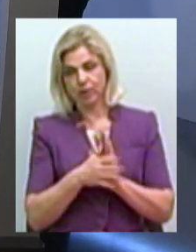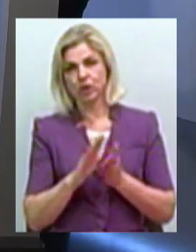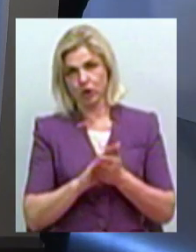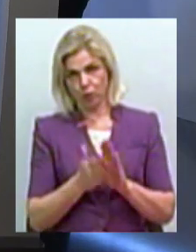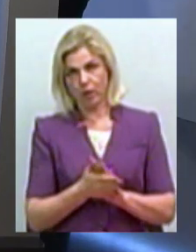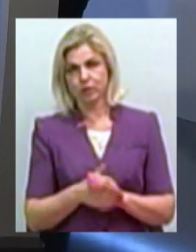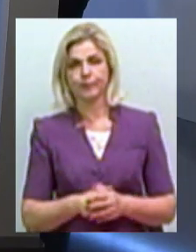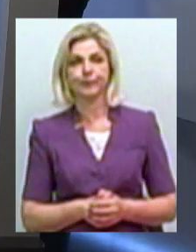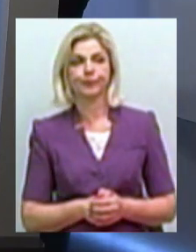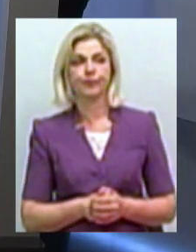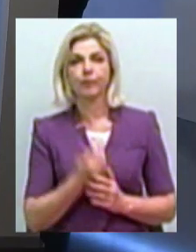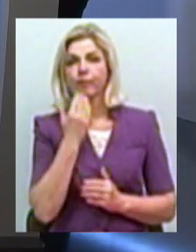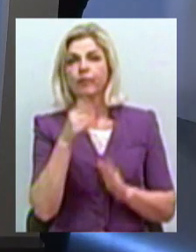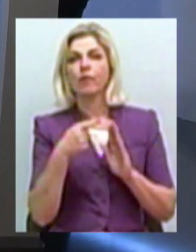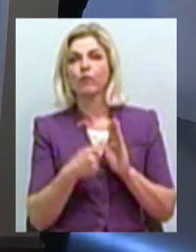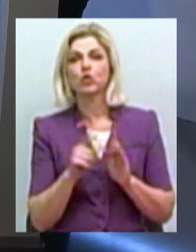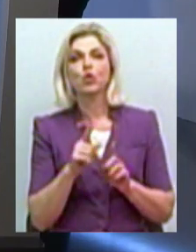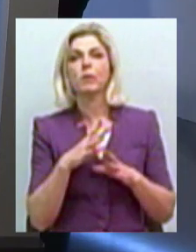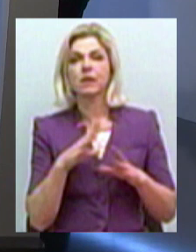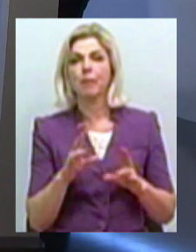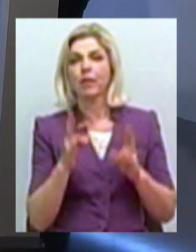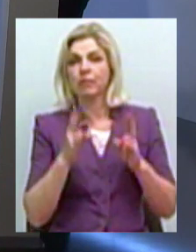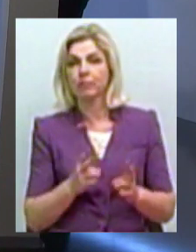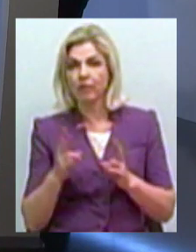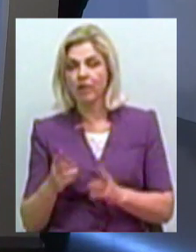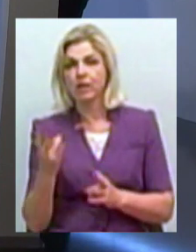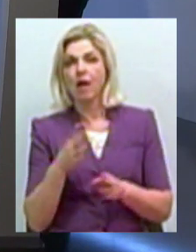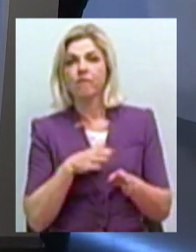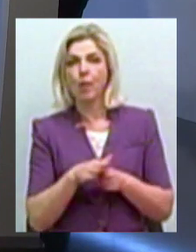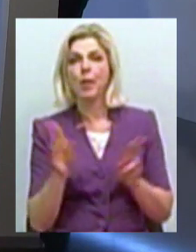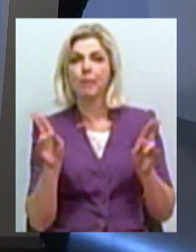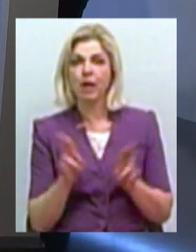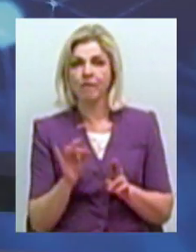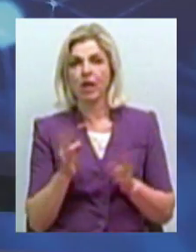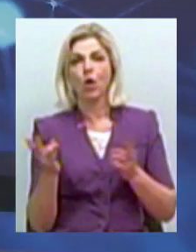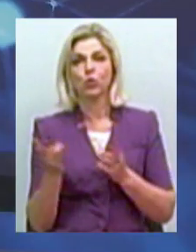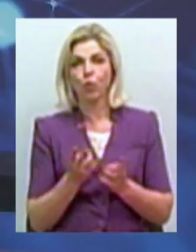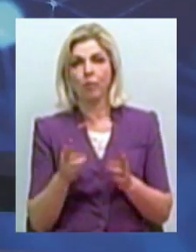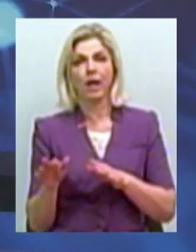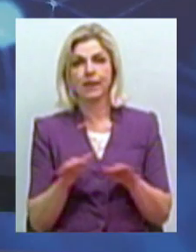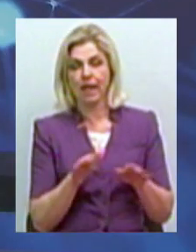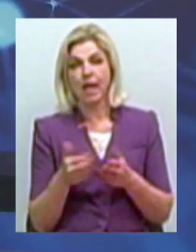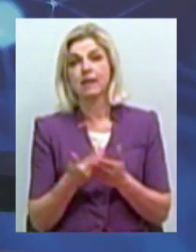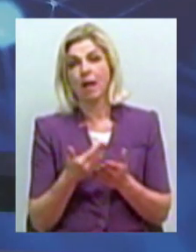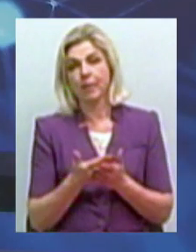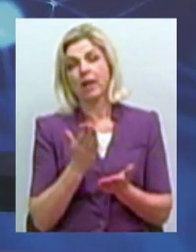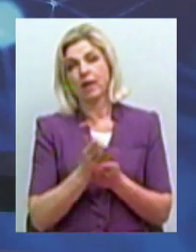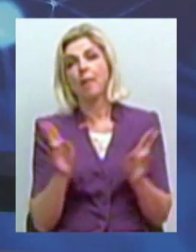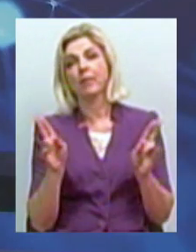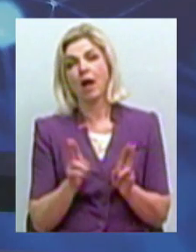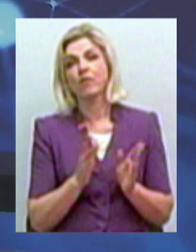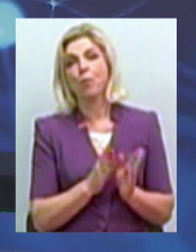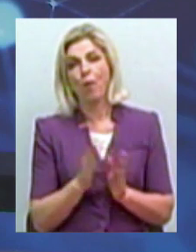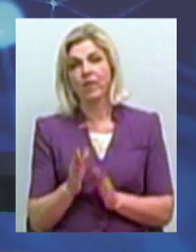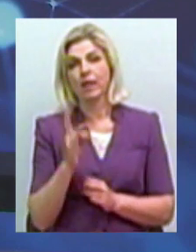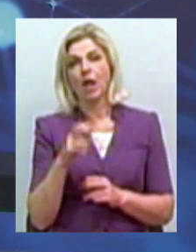Щоб уникнути нещасних випадків, потрібно дотримуватись правил і необхідних дій. Наприклад, є правила поведінки на